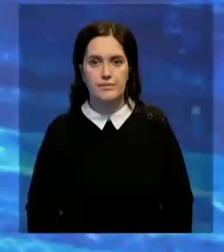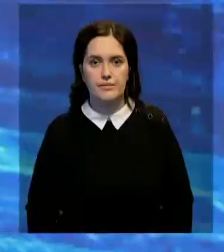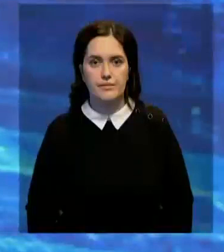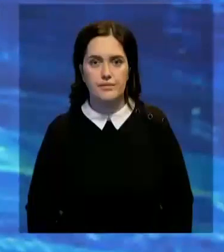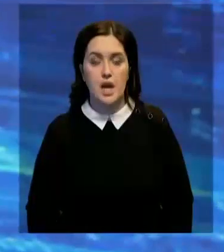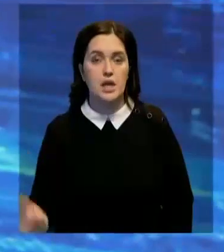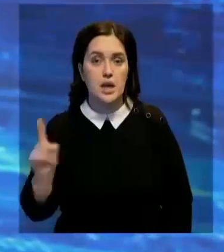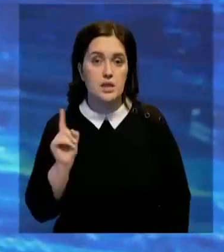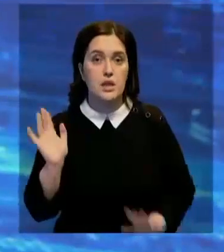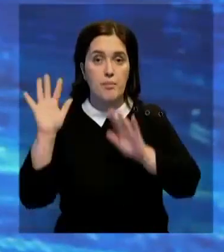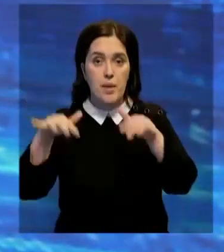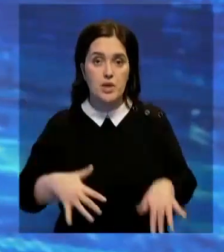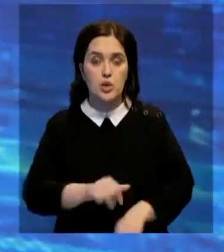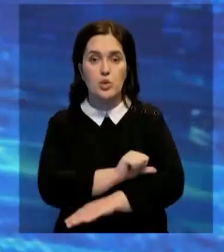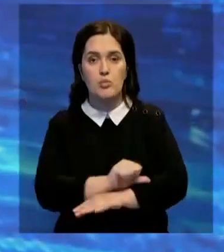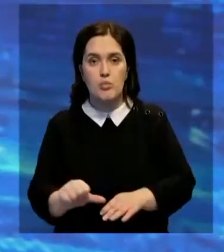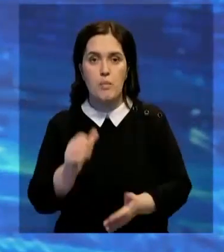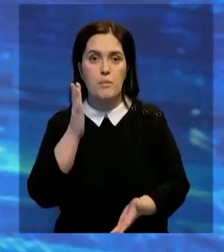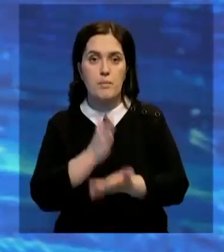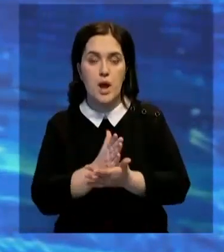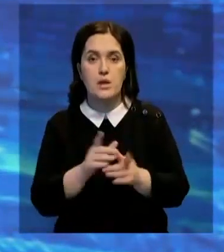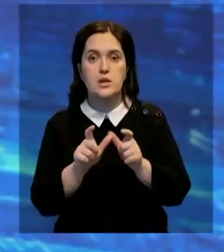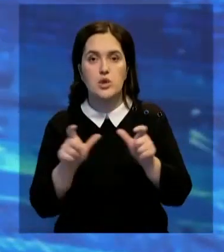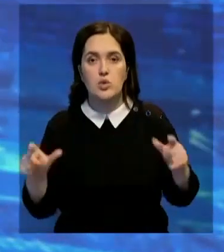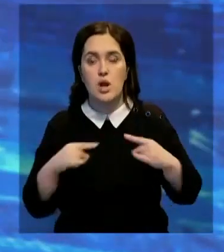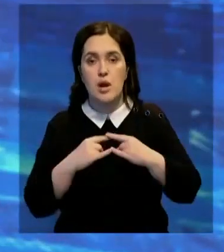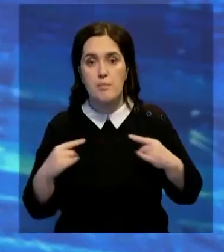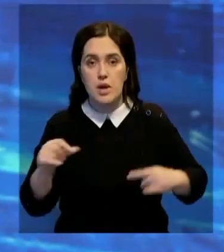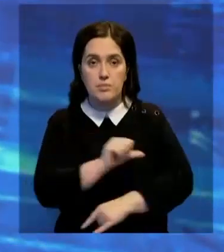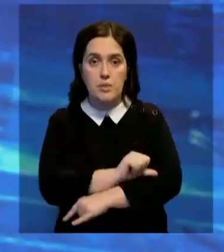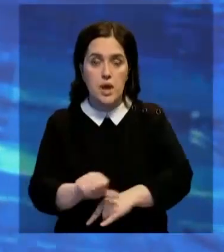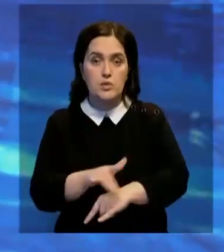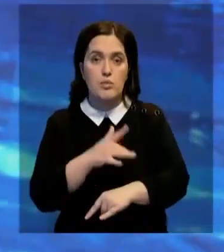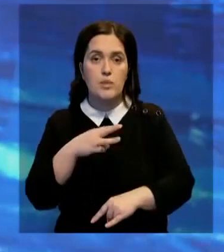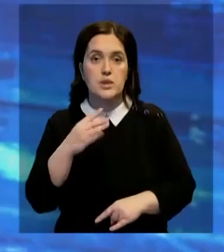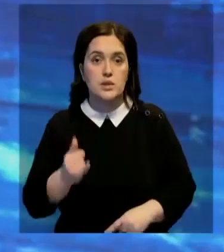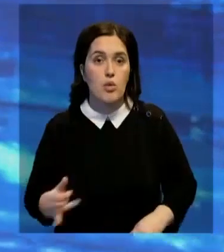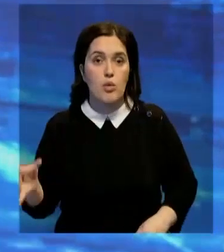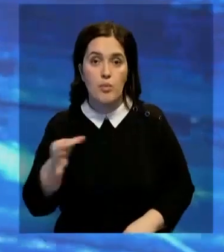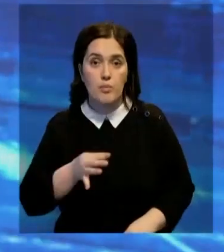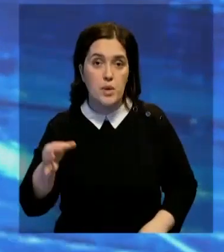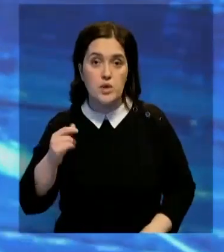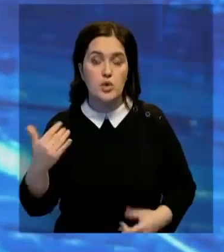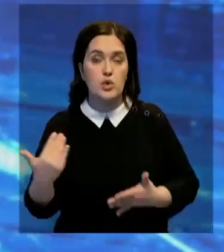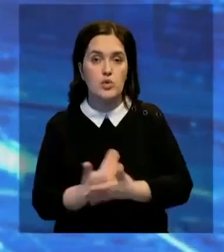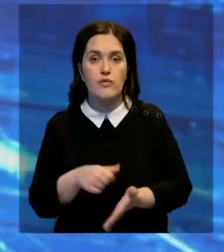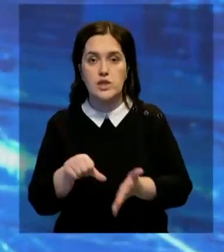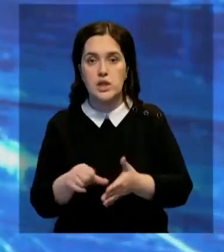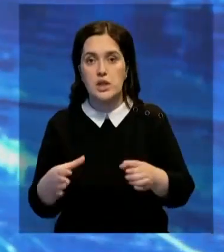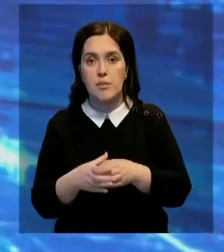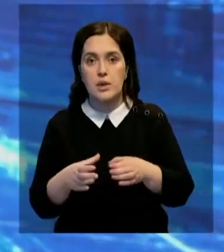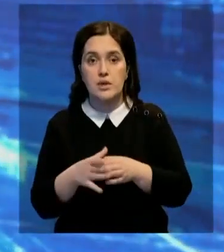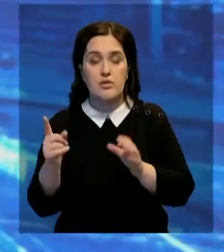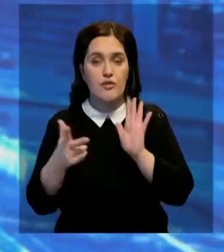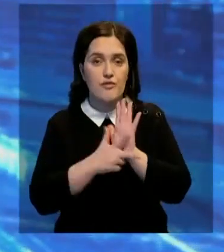На стражу морских рубежей прямо со школьной парты. В пограничной службе Мангостауской области на корабле появился новый